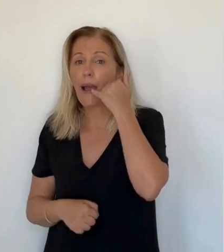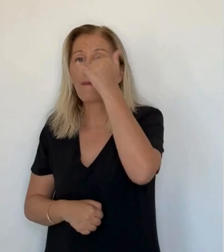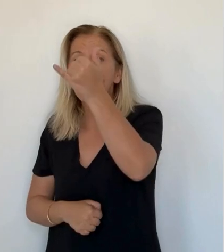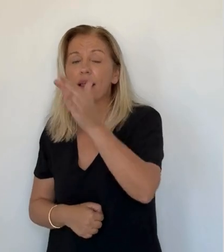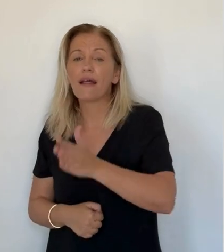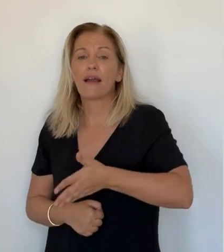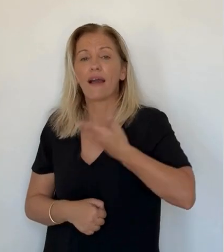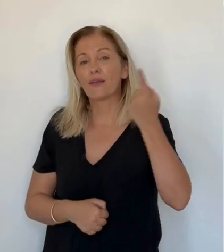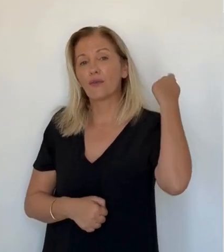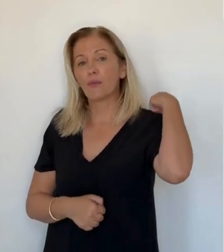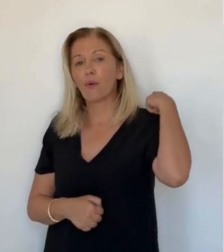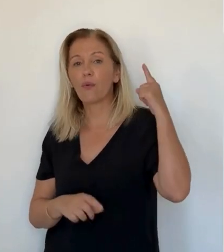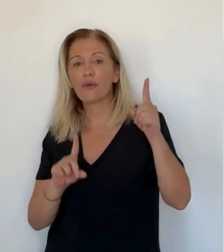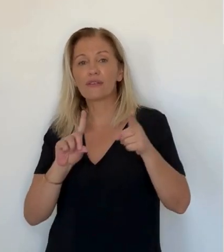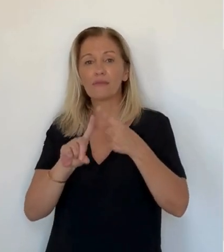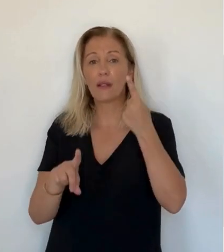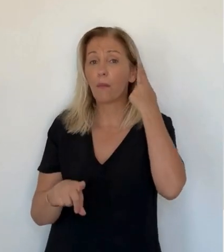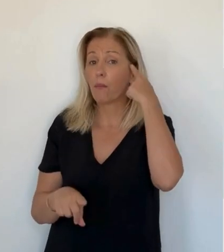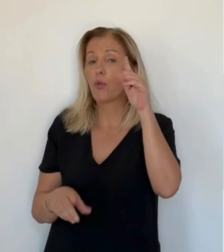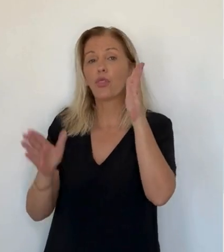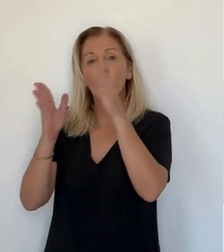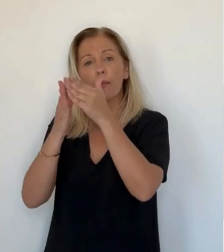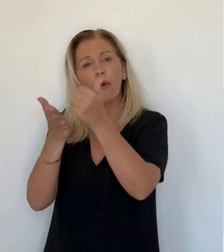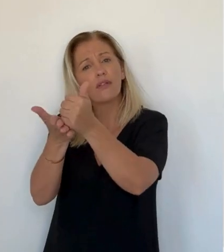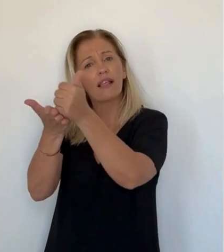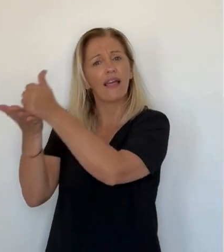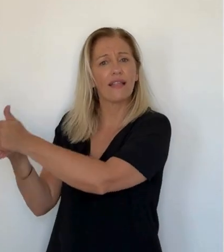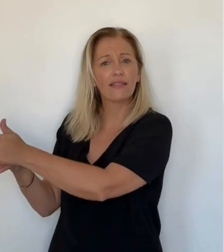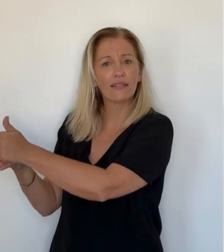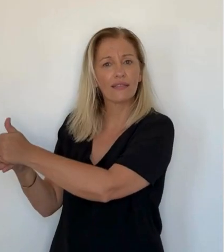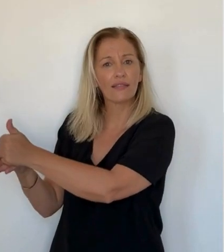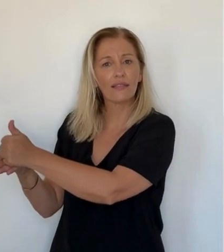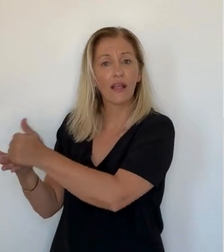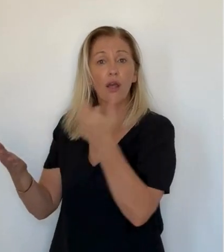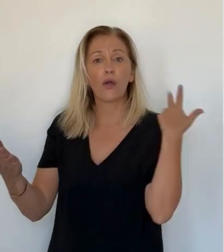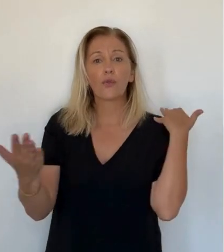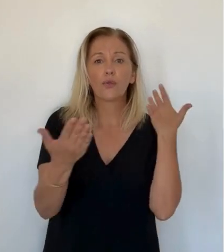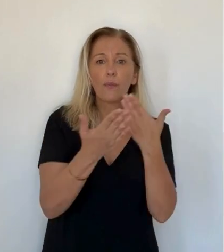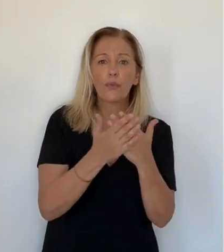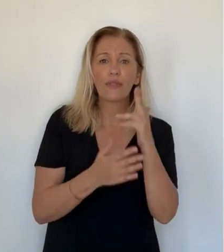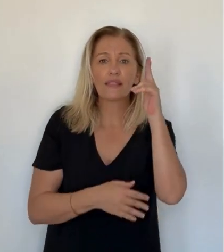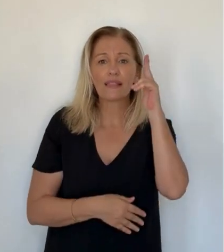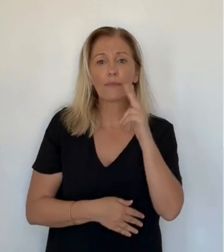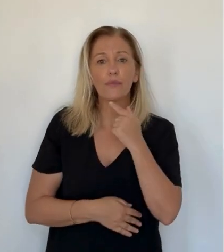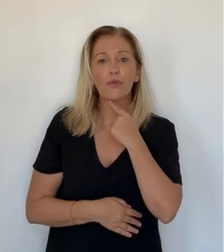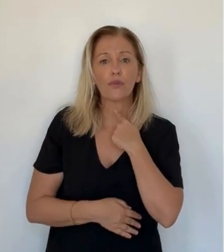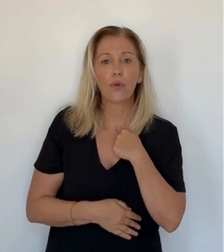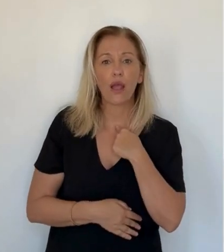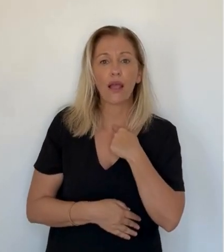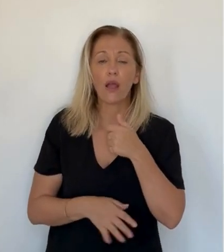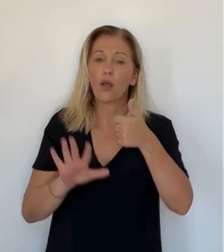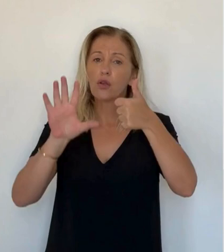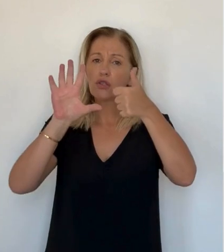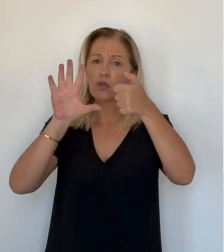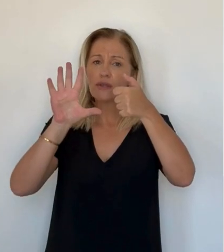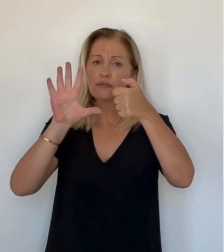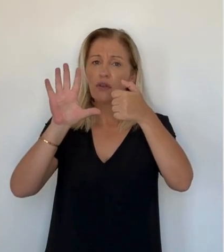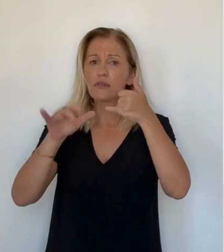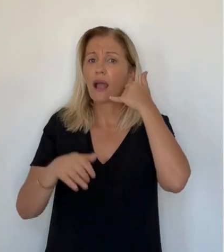dans le dispositif, la chambre d'agriculture. C'est ici que sont centralisés les appels des éleveurs, grâce à un numéro vert.